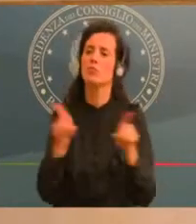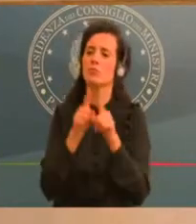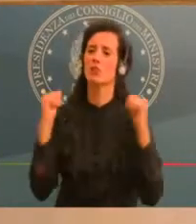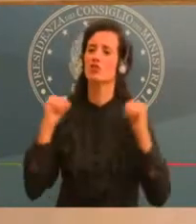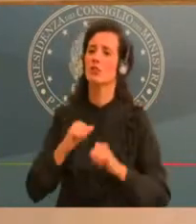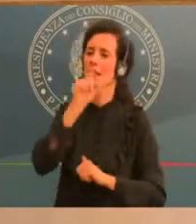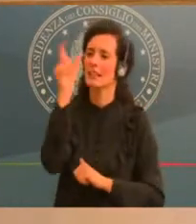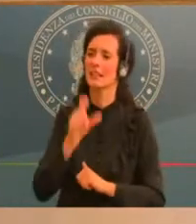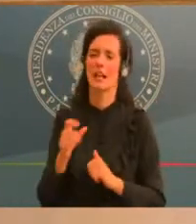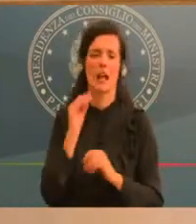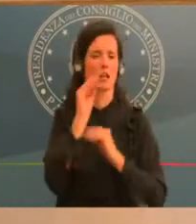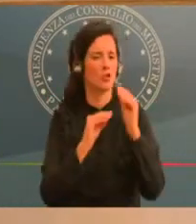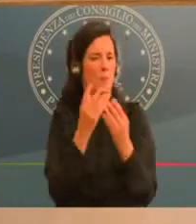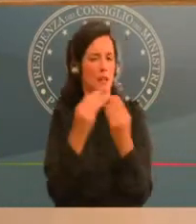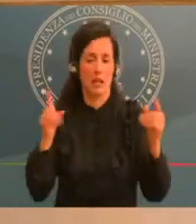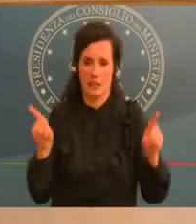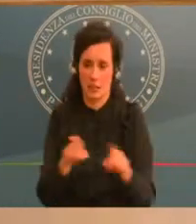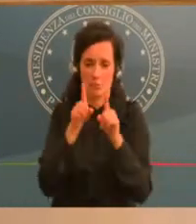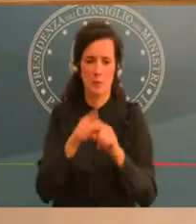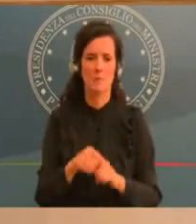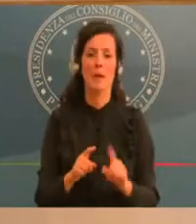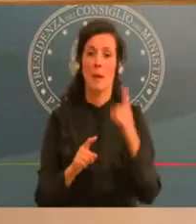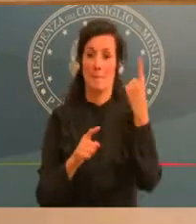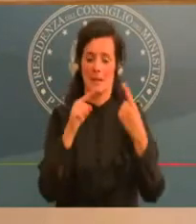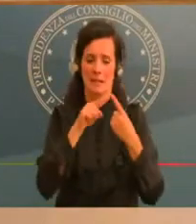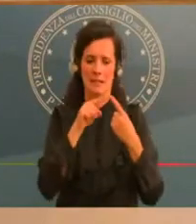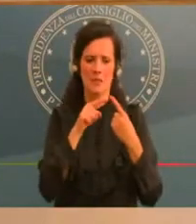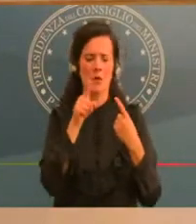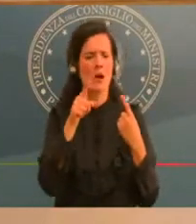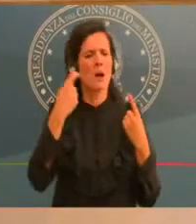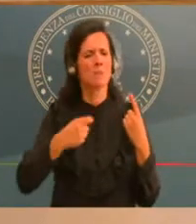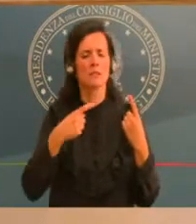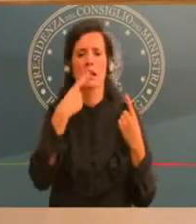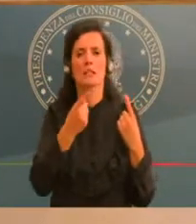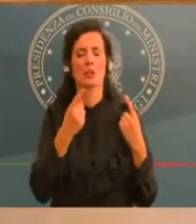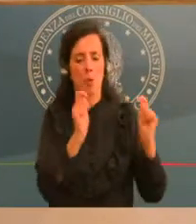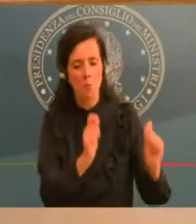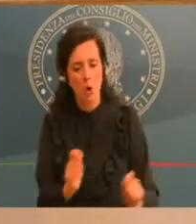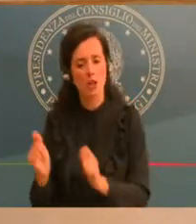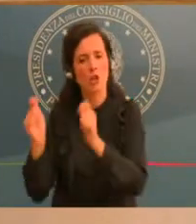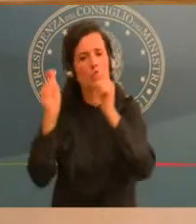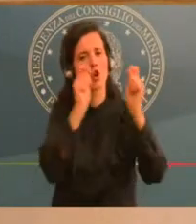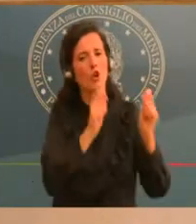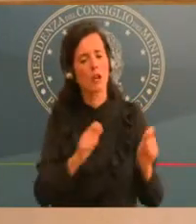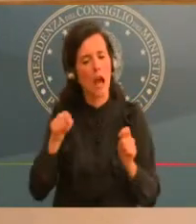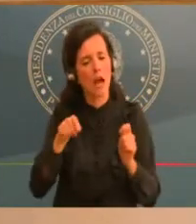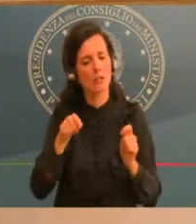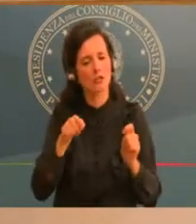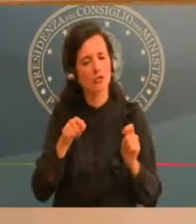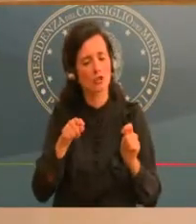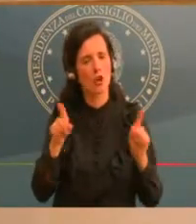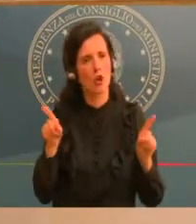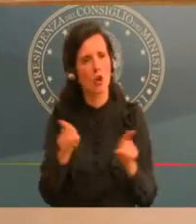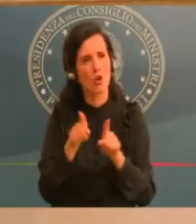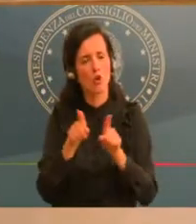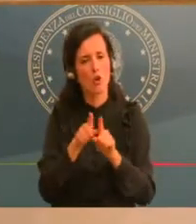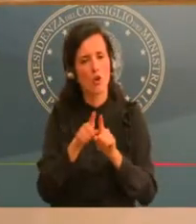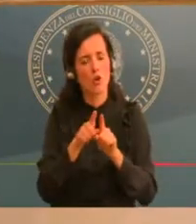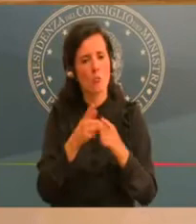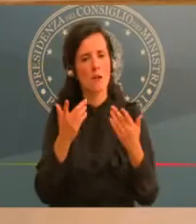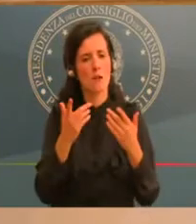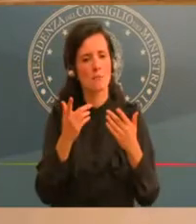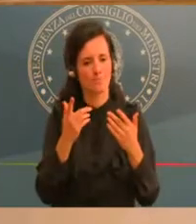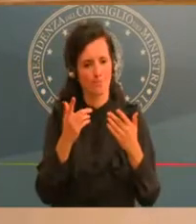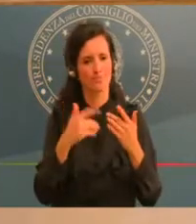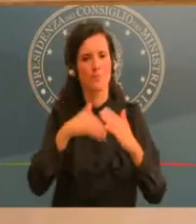di partenza per la classificazione dei territori in base alla zona di rischio quello che è stato adottato per l'ordinanza di questa